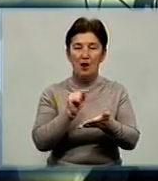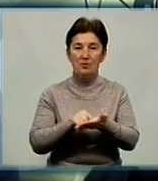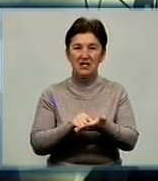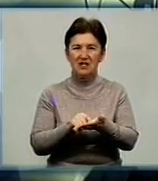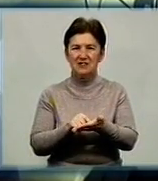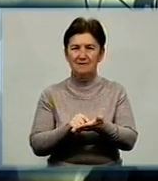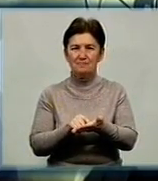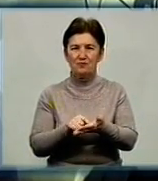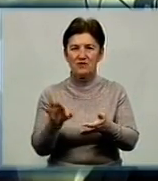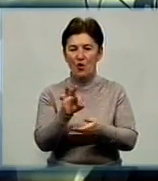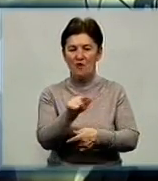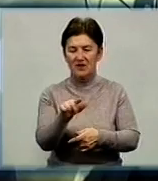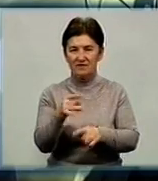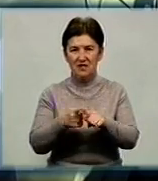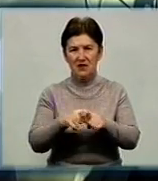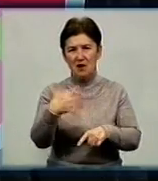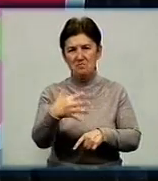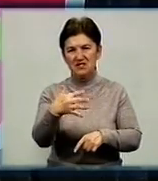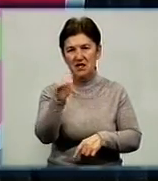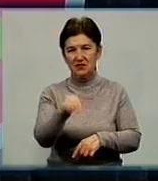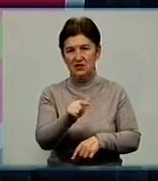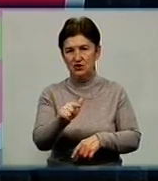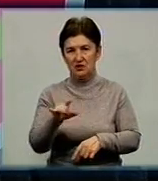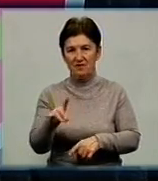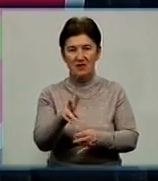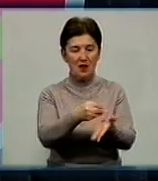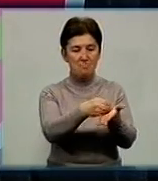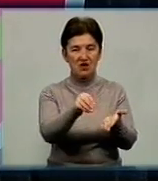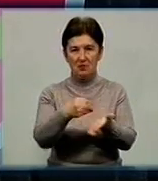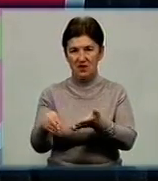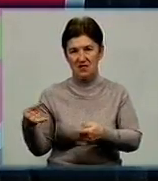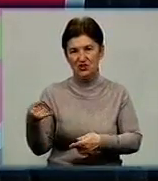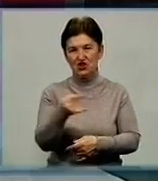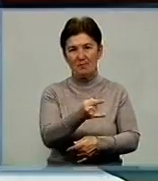якщо в гривнах, це 50 тисяч гривень на приобретення цих машин.